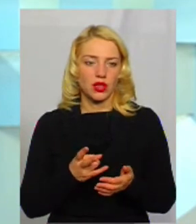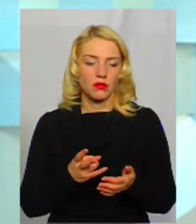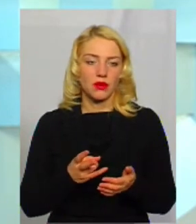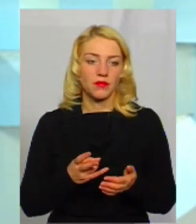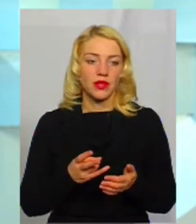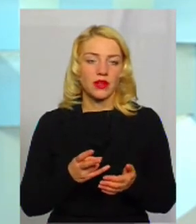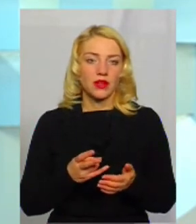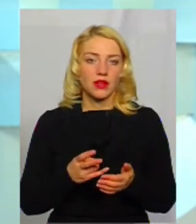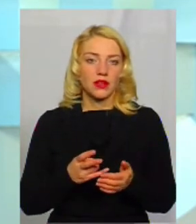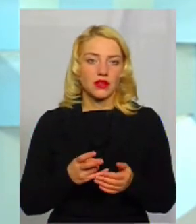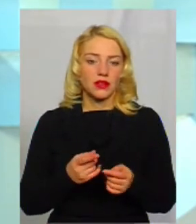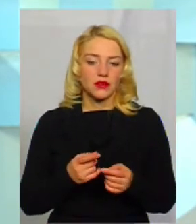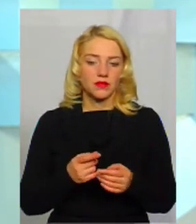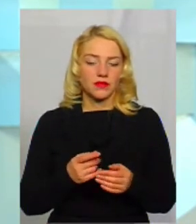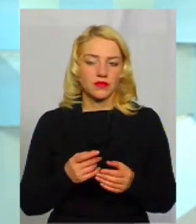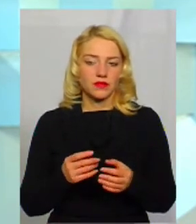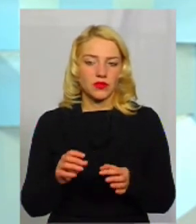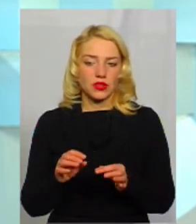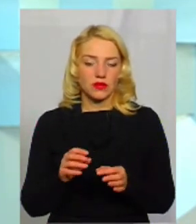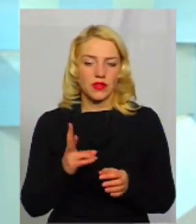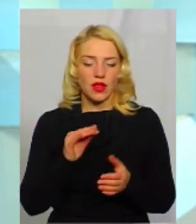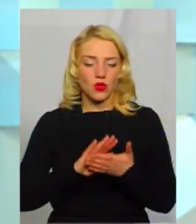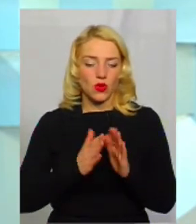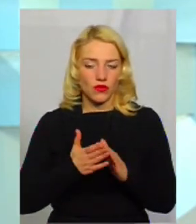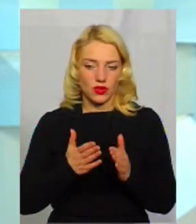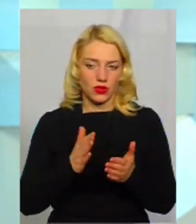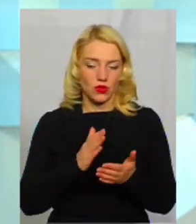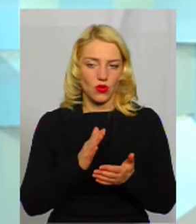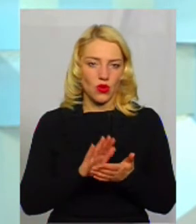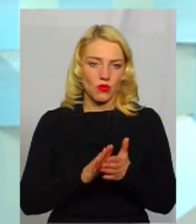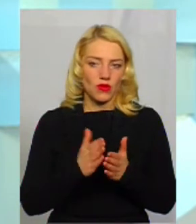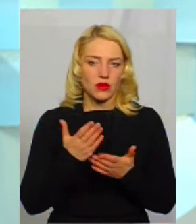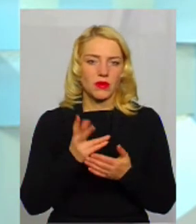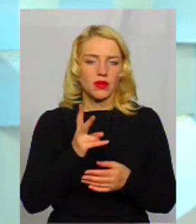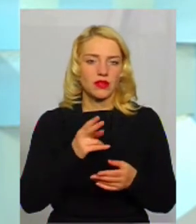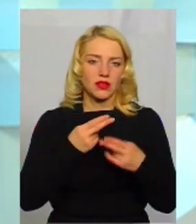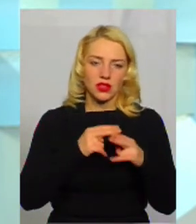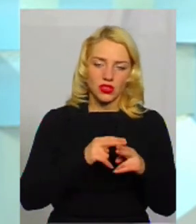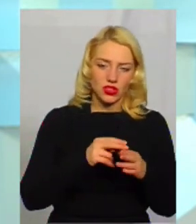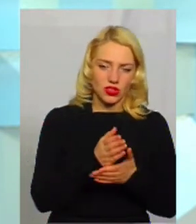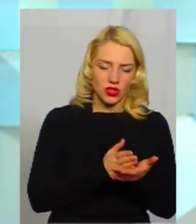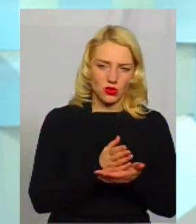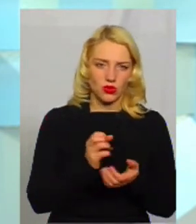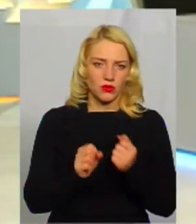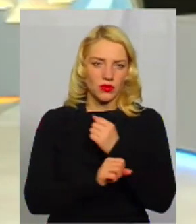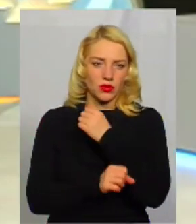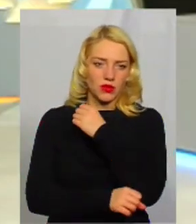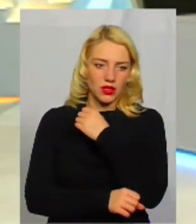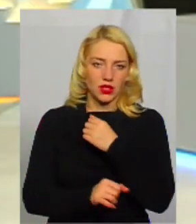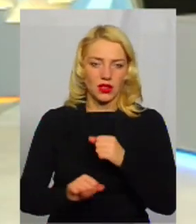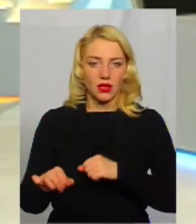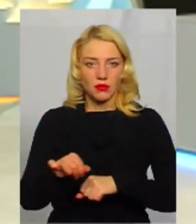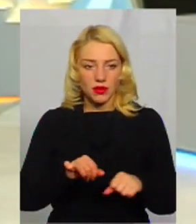на договірних умовах. Це і технічні служби, і робітники, і в тому числі, і